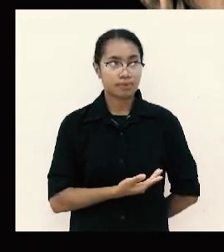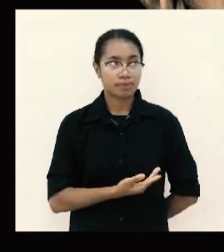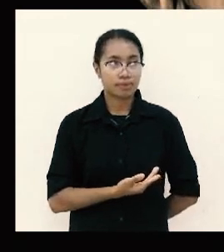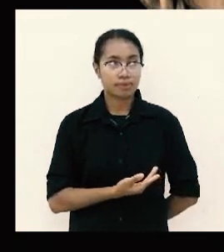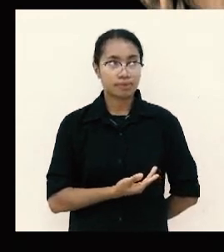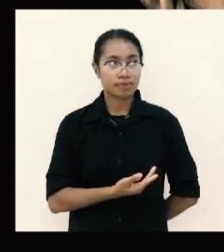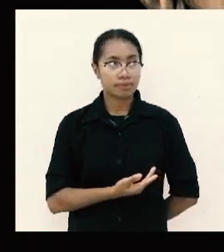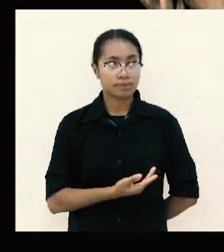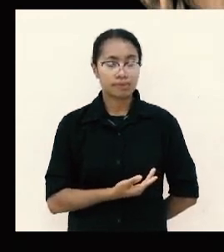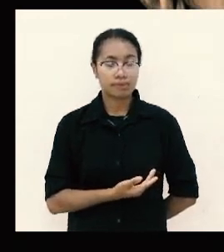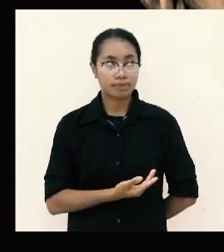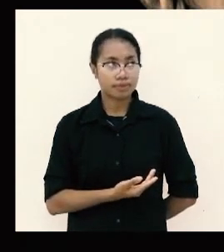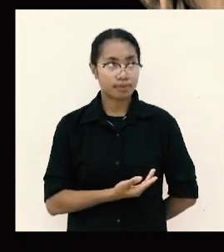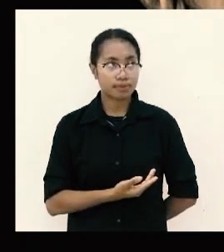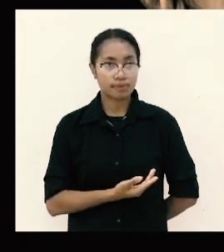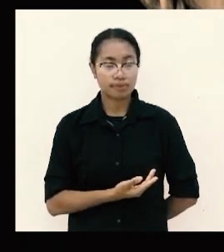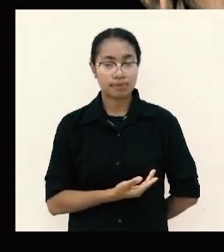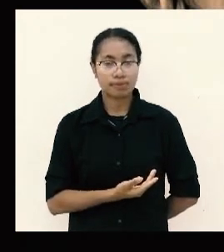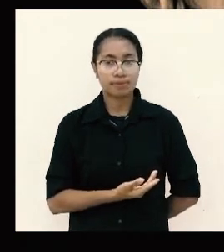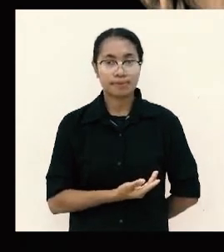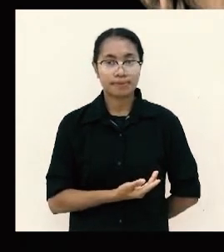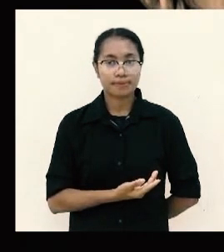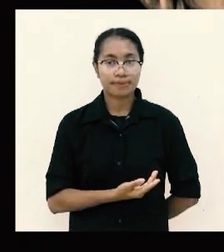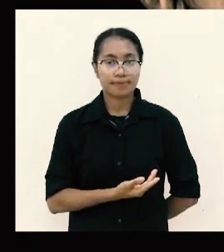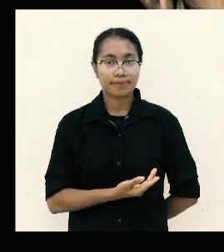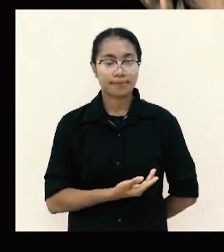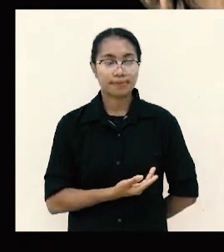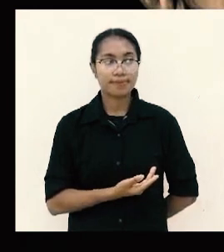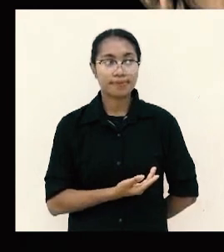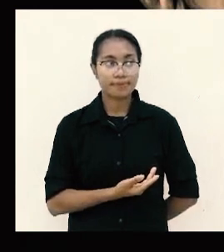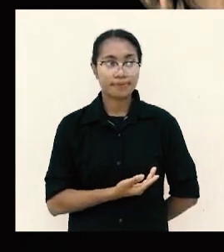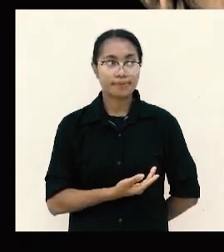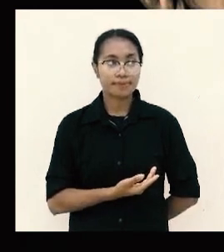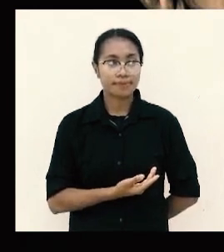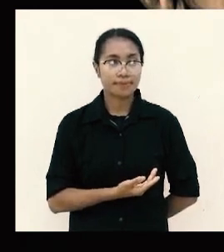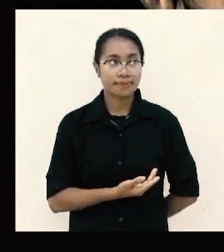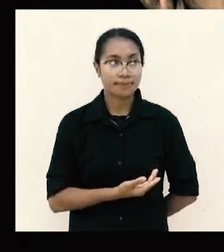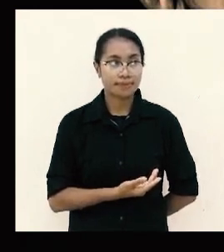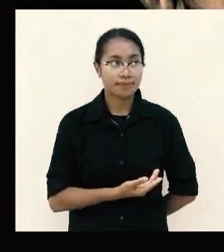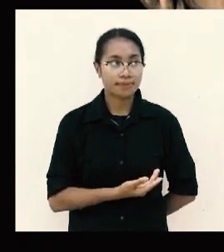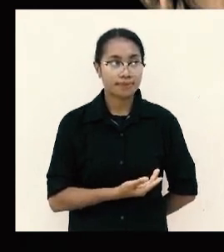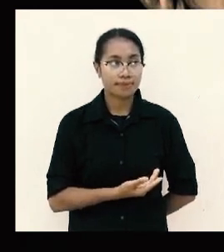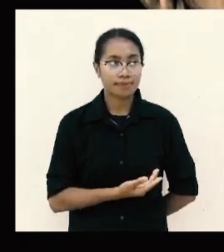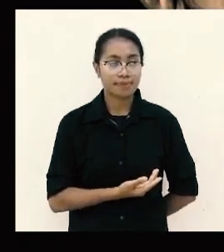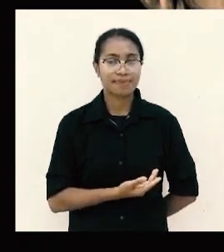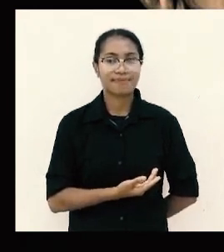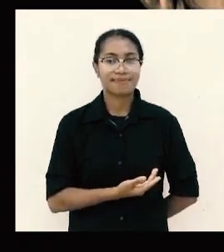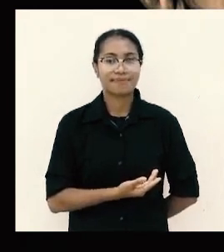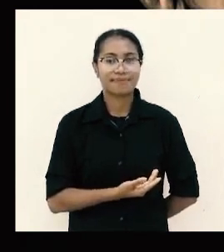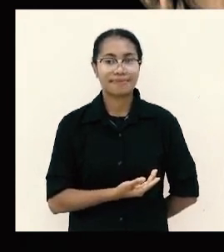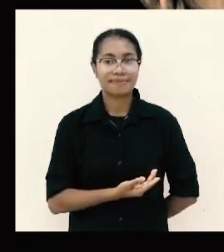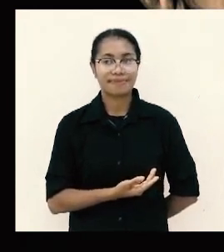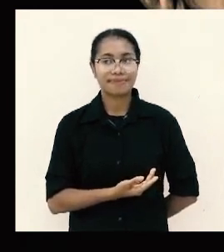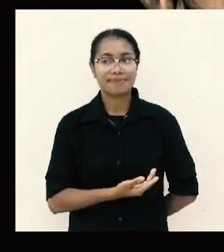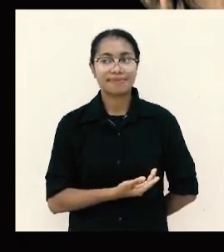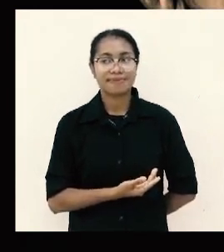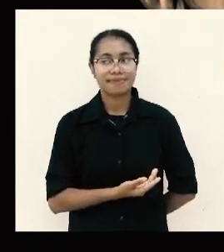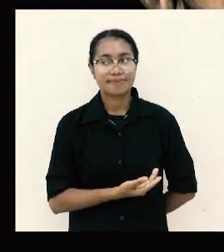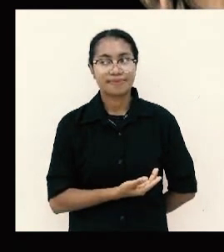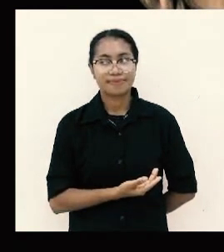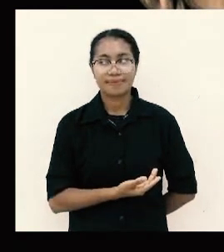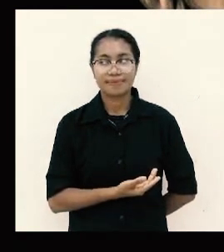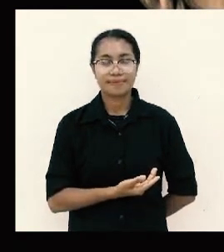demikian sebab aku lebih suka mati daripada titik-titik isi sendiri sungguh